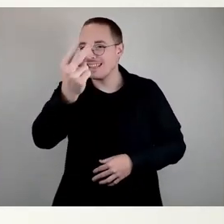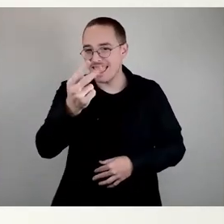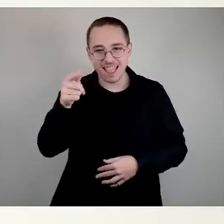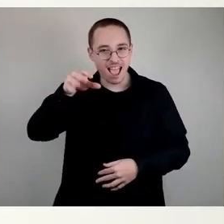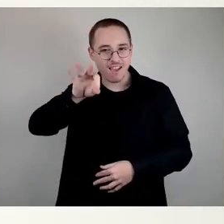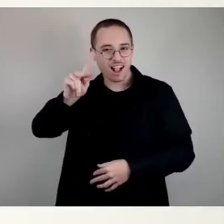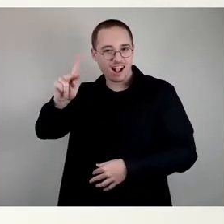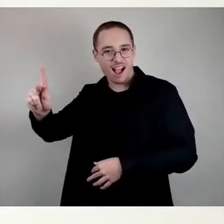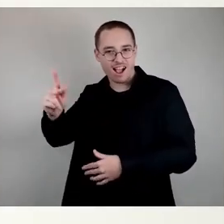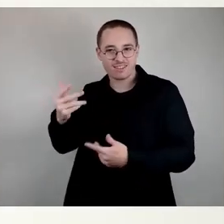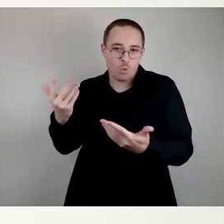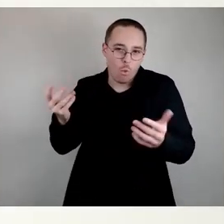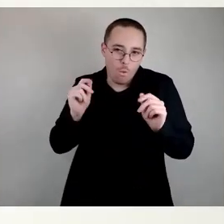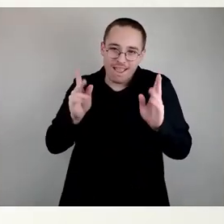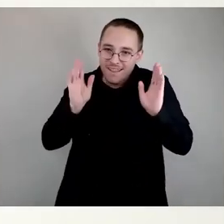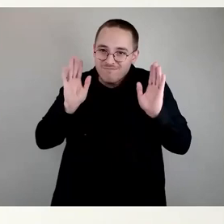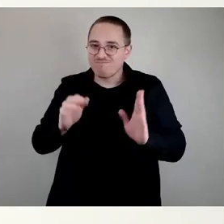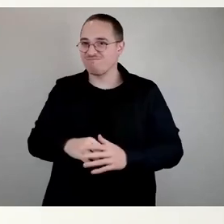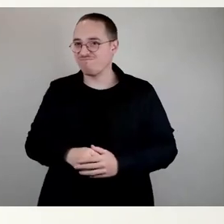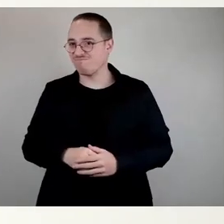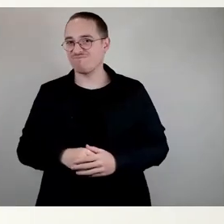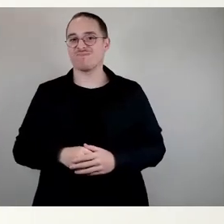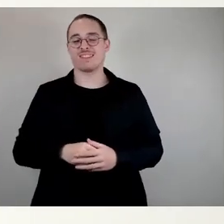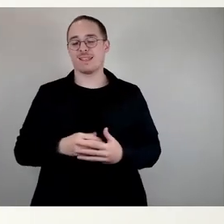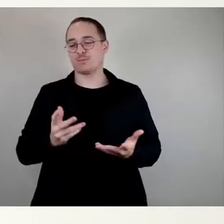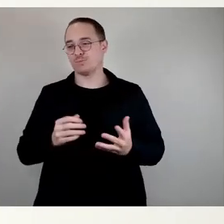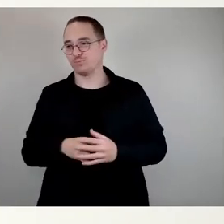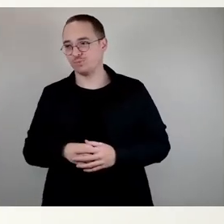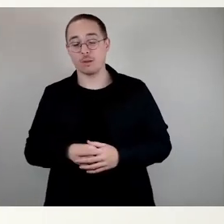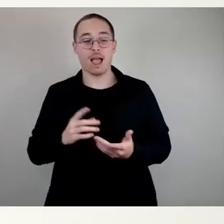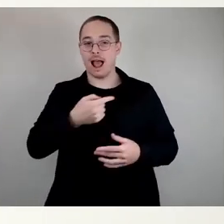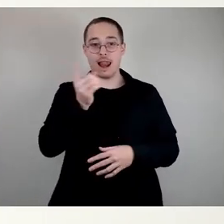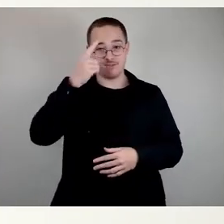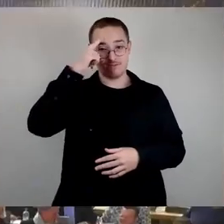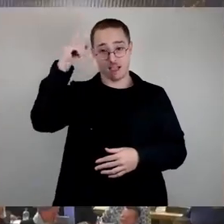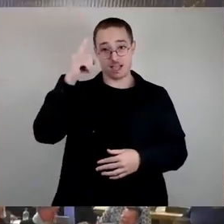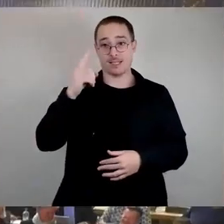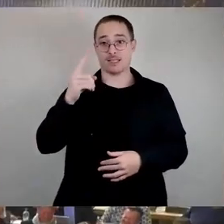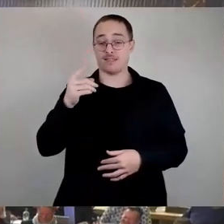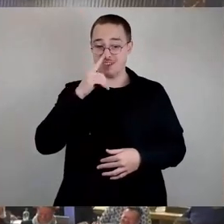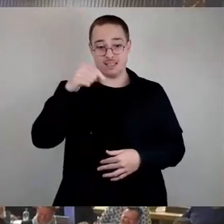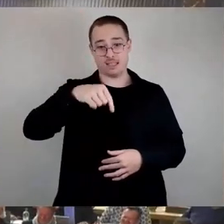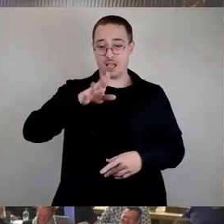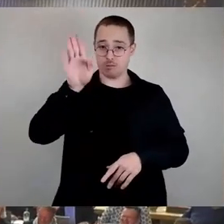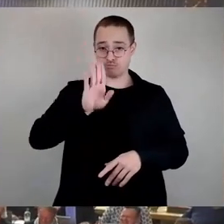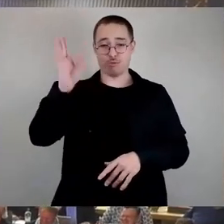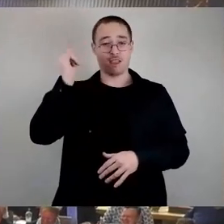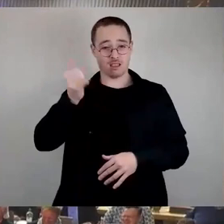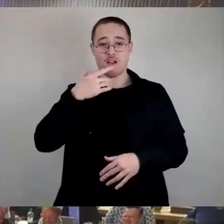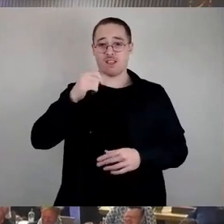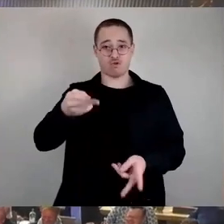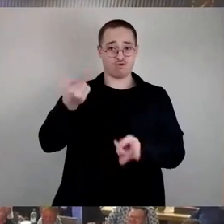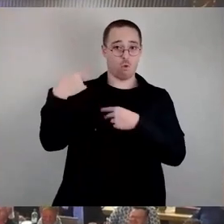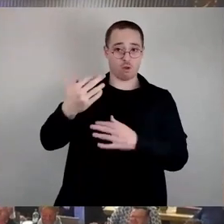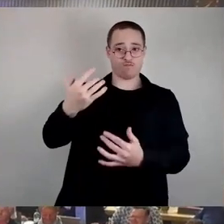Vielleicht sehen wir uns ja trotzdem mal. Aber ich will es nur sagen, jeder weiß Bescheid, wenn er jetzt hier abstimmen wird. Es macht die Sache